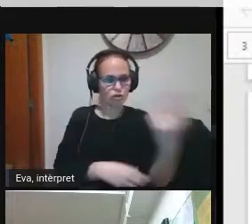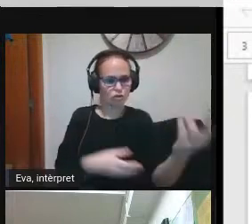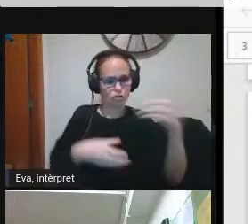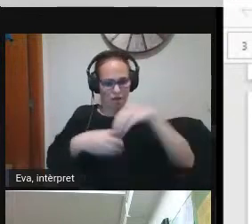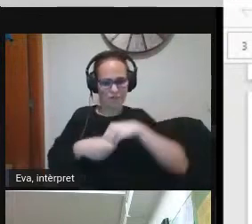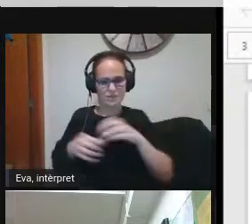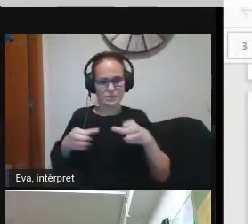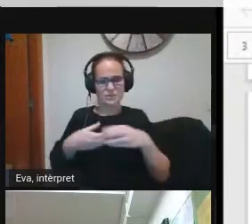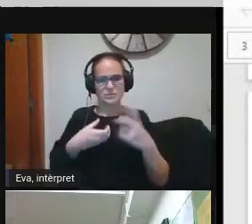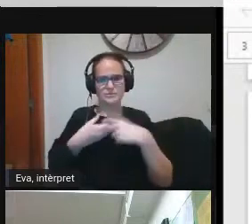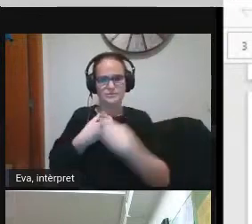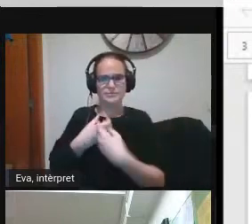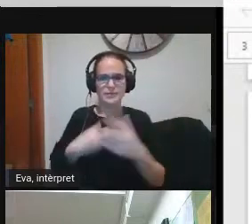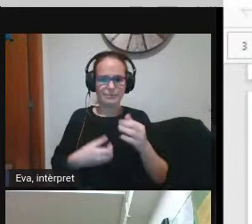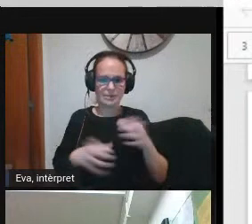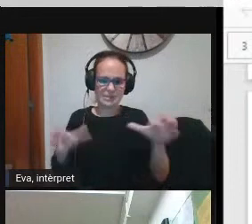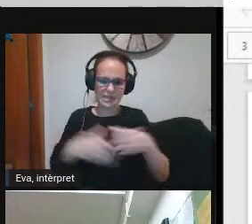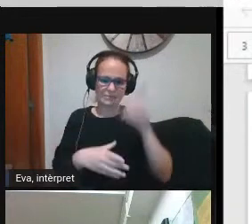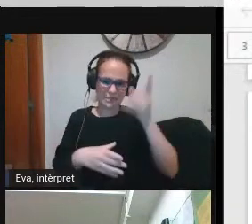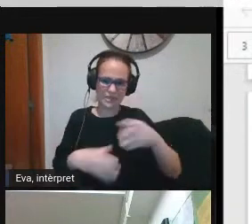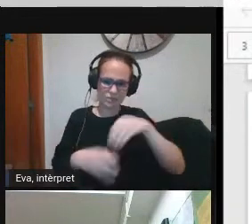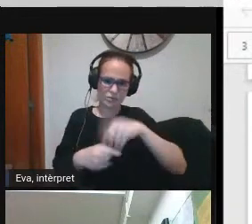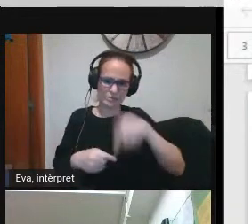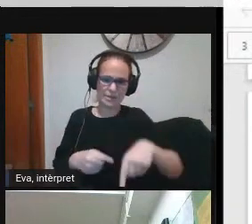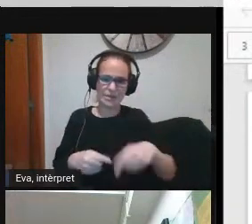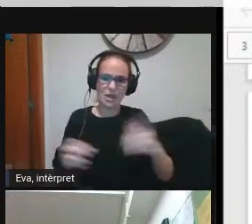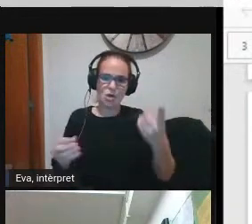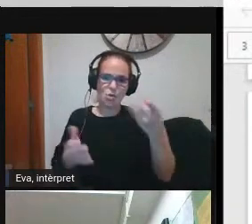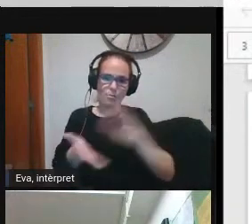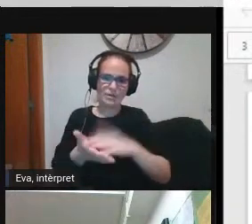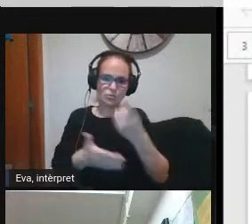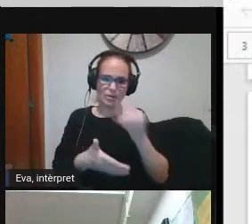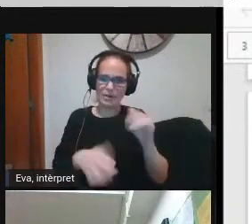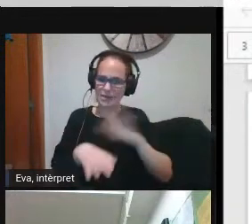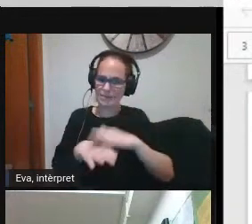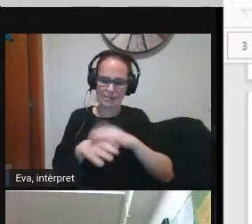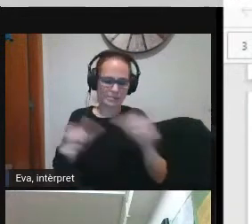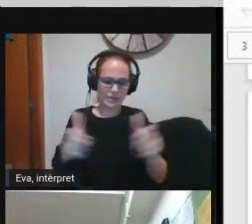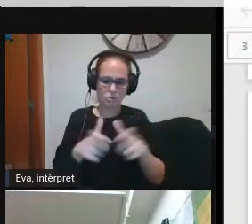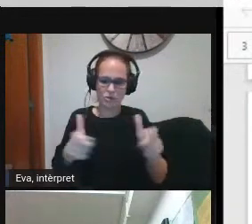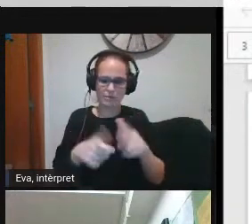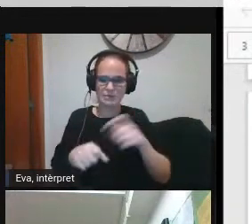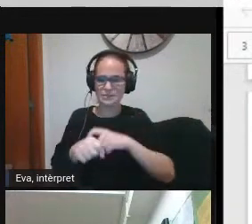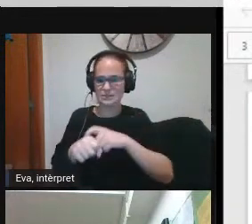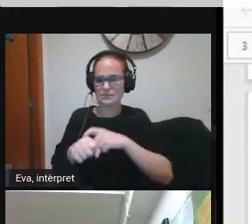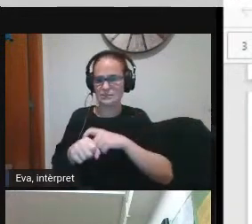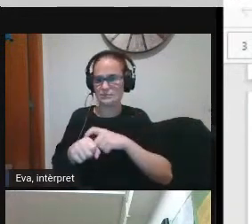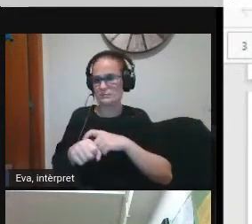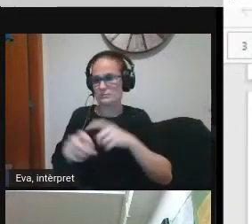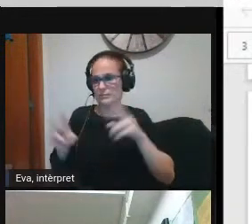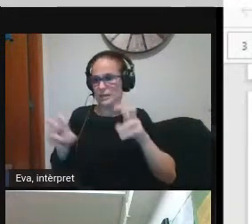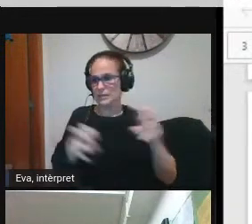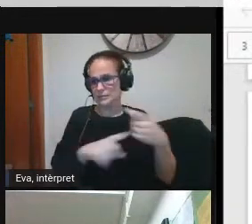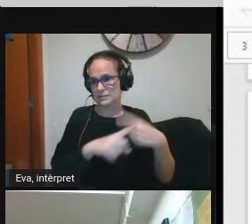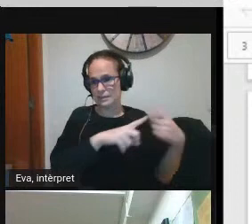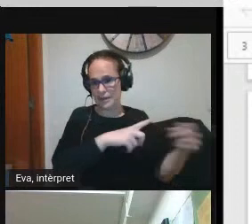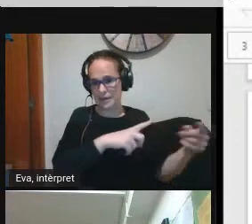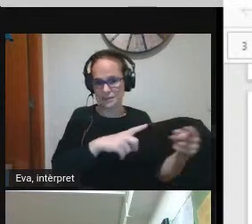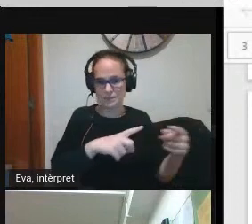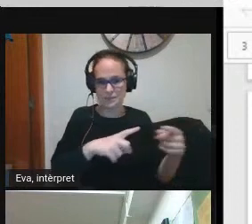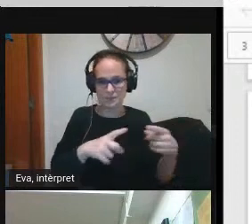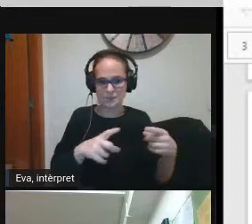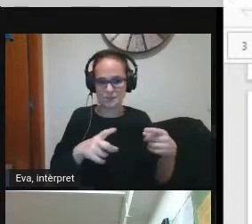directiu ens reunim com a mínim un cop al mes i tractem diferents tipus de temes que estan enfocats a promoure la